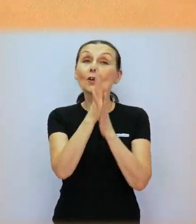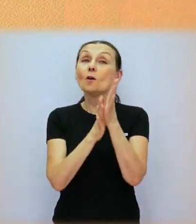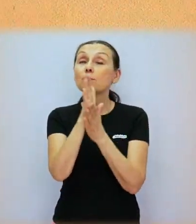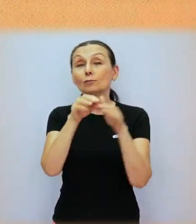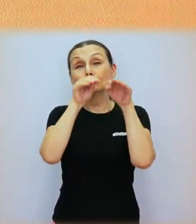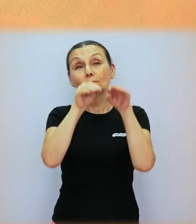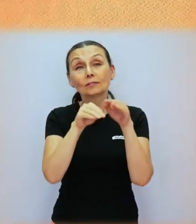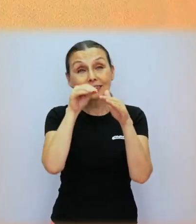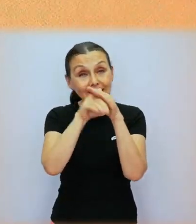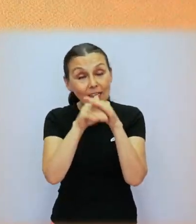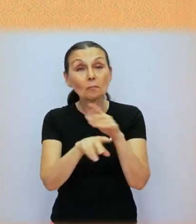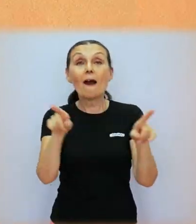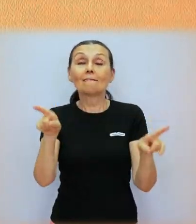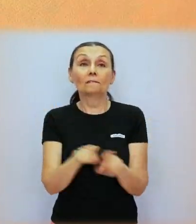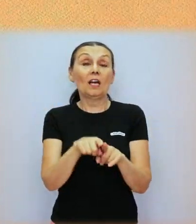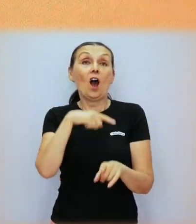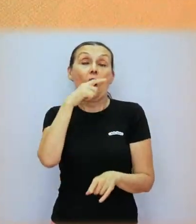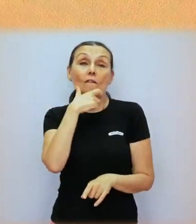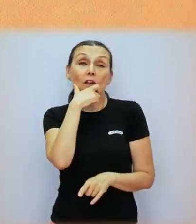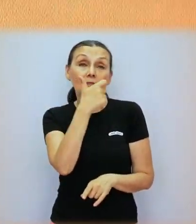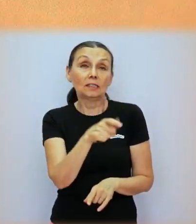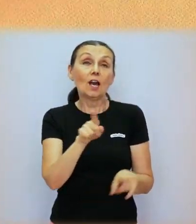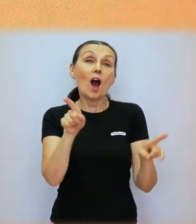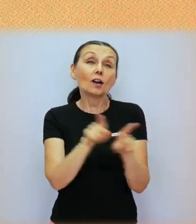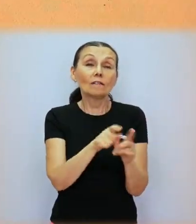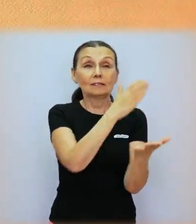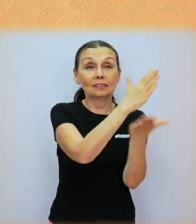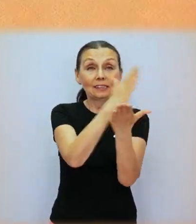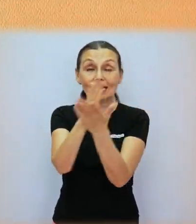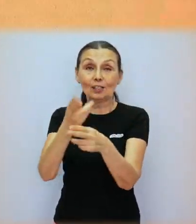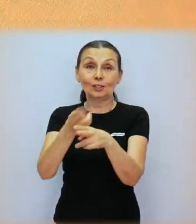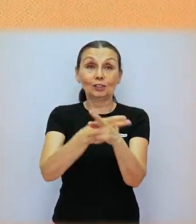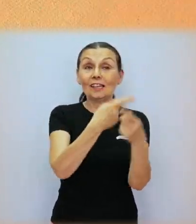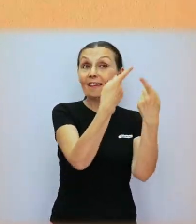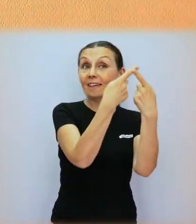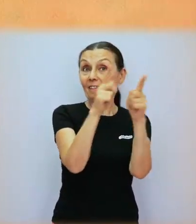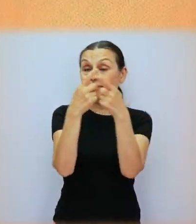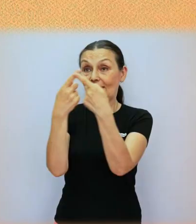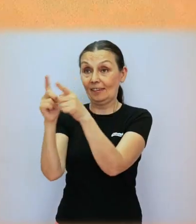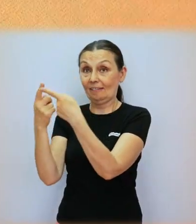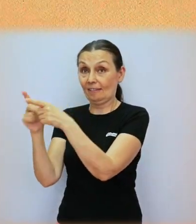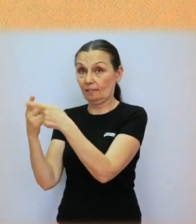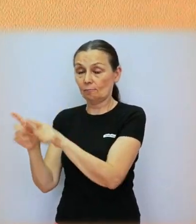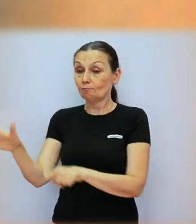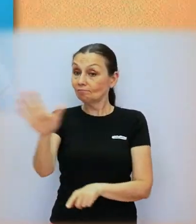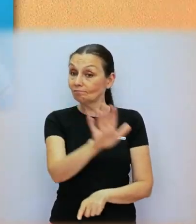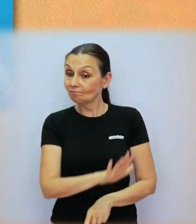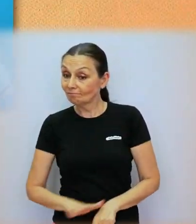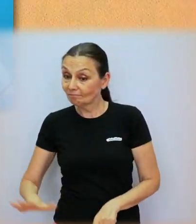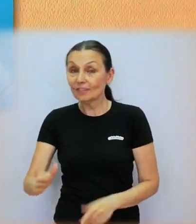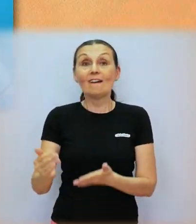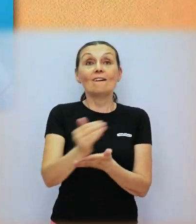posunkovú zásobu a rovnako ako hovorený jazyk, aj tento je v každej krajine iný. Na Slovensku preto